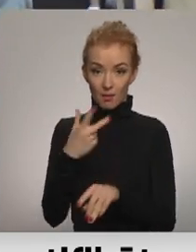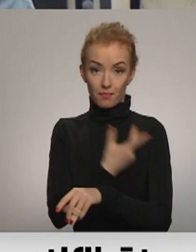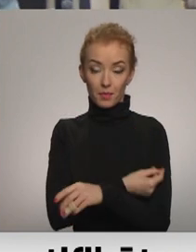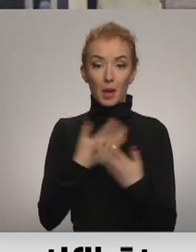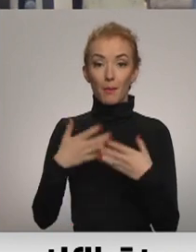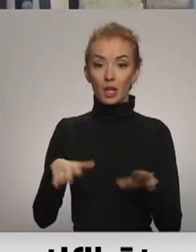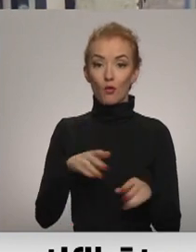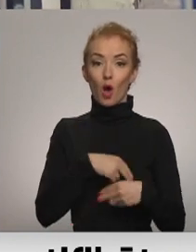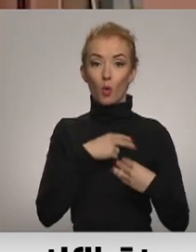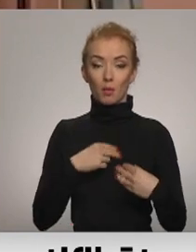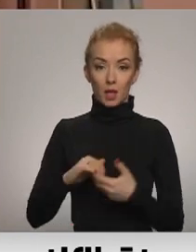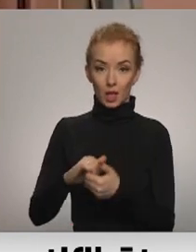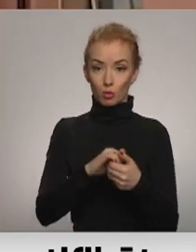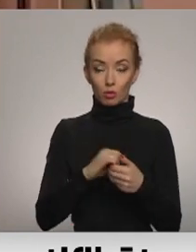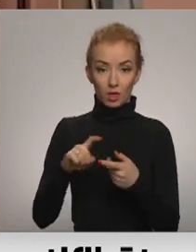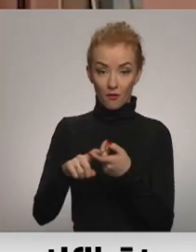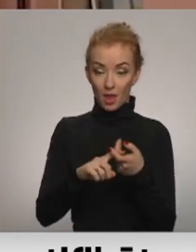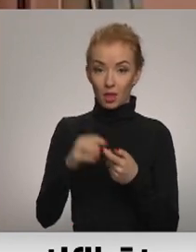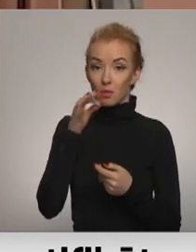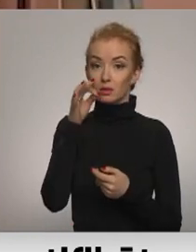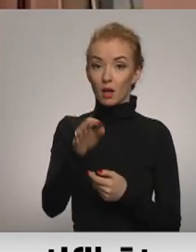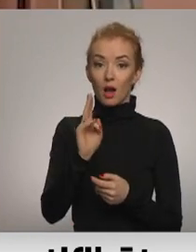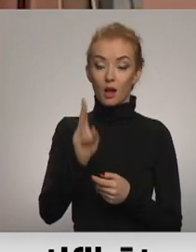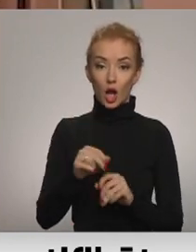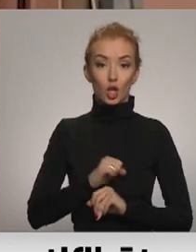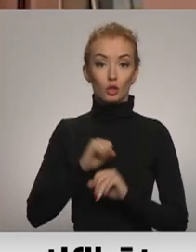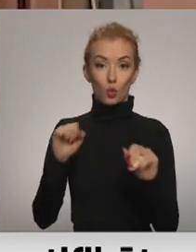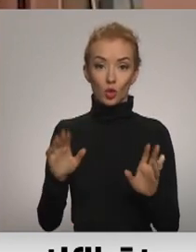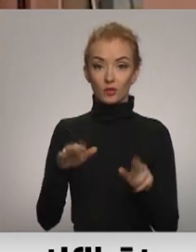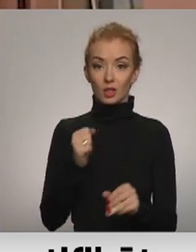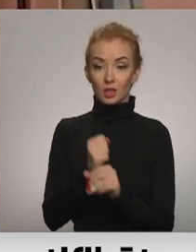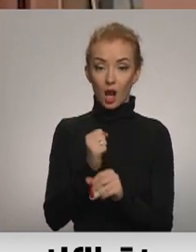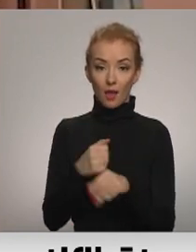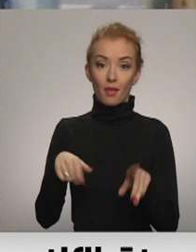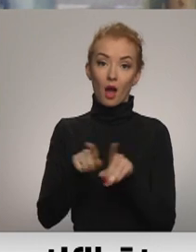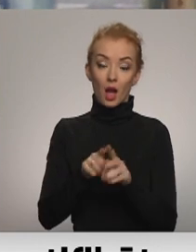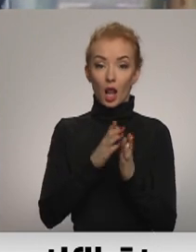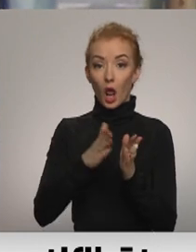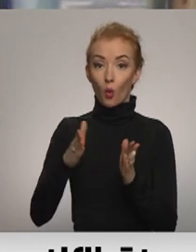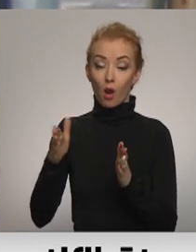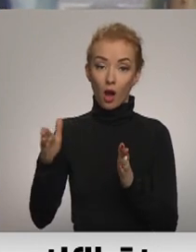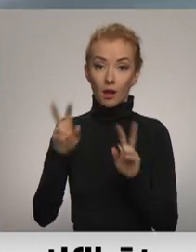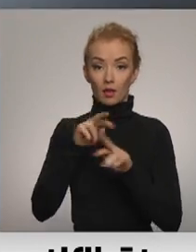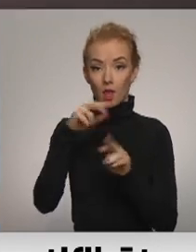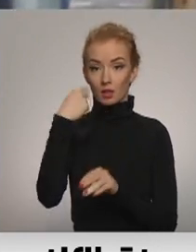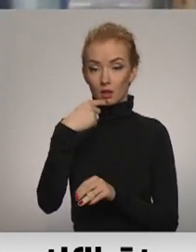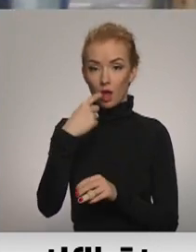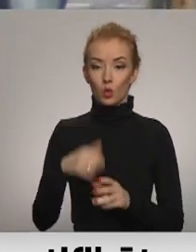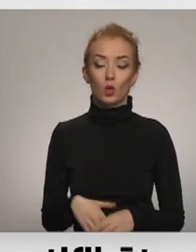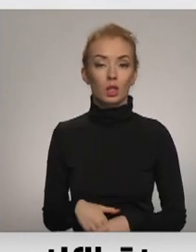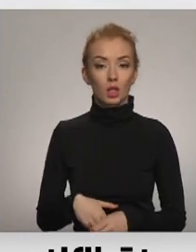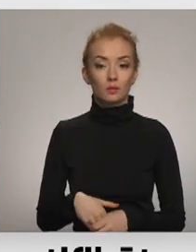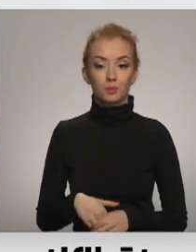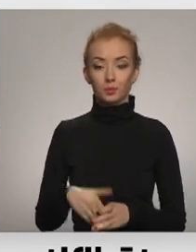brīvo arot biedrību savienībā uzskata, ka epidemioloģiski droši var strādāt arī regulāri testējoties. Tas tests